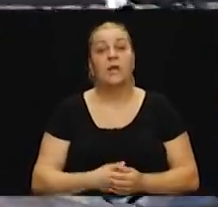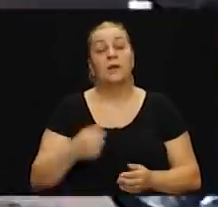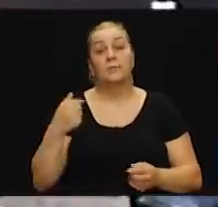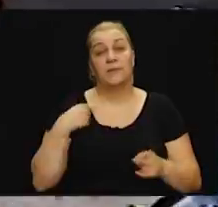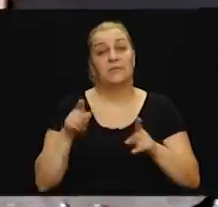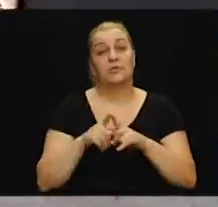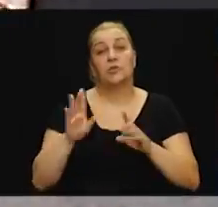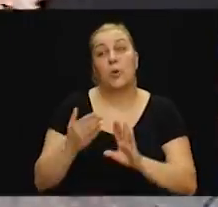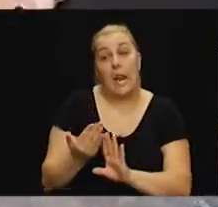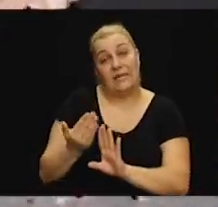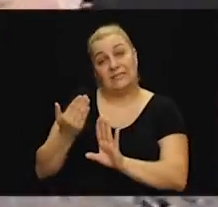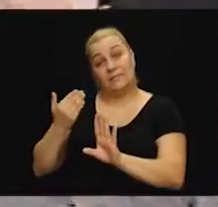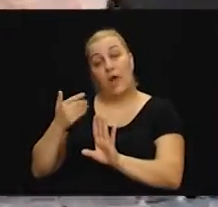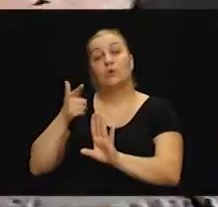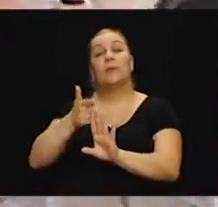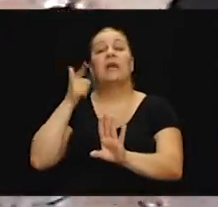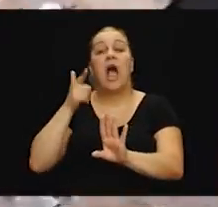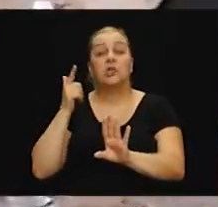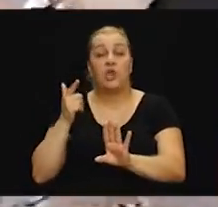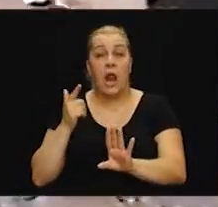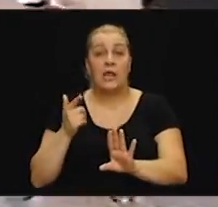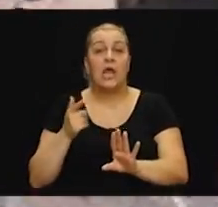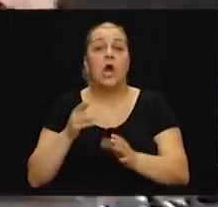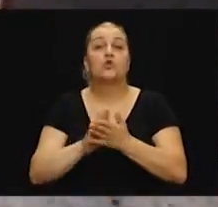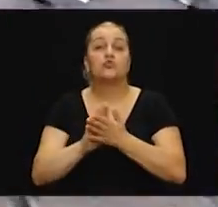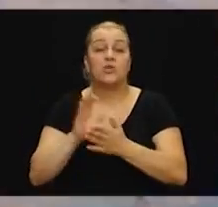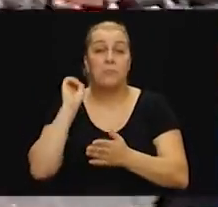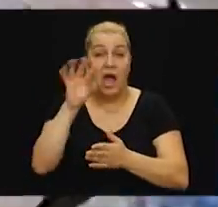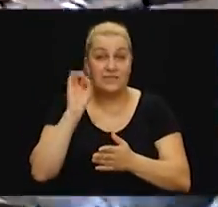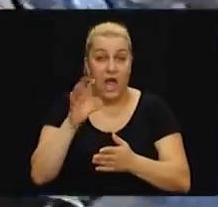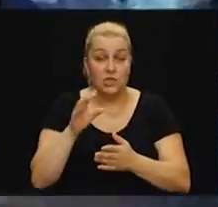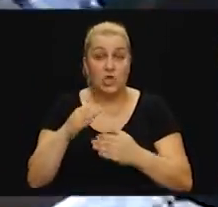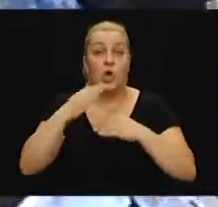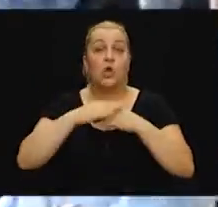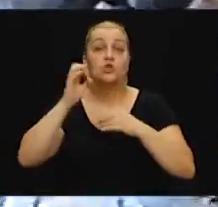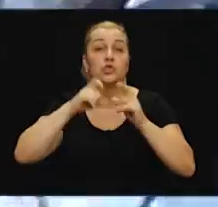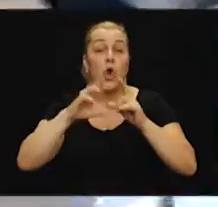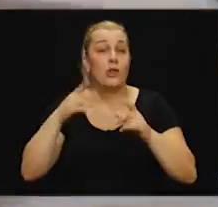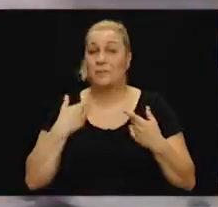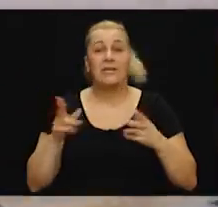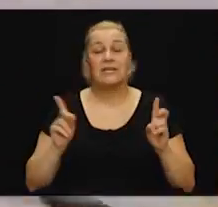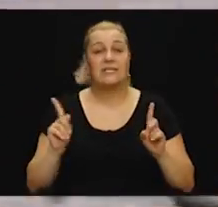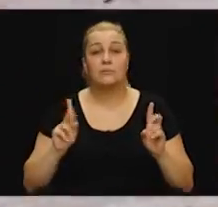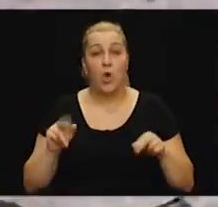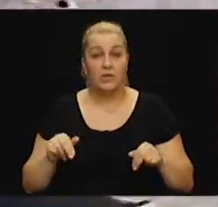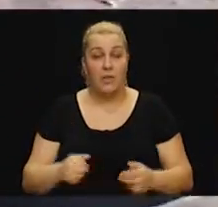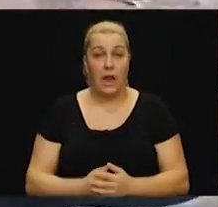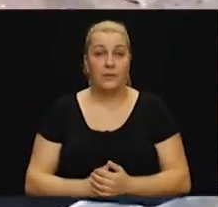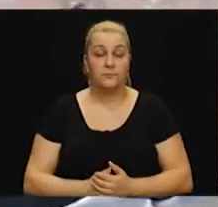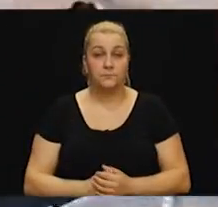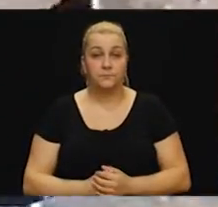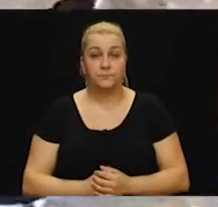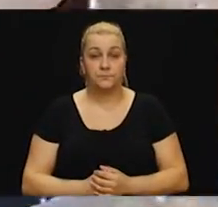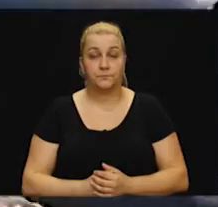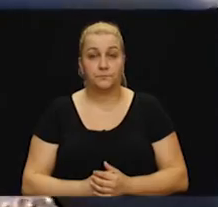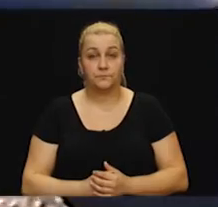brod onaj ručnim bacačem. Zolje nismo imali. Zolje su naši dečki gori u skladištu, mi nismo nikad videli prije zolju.